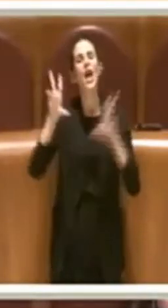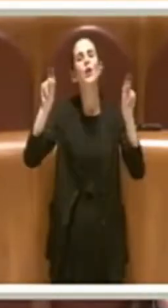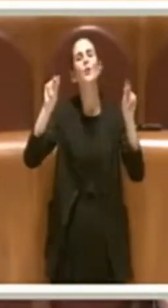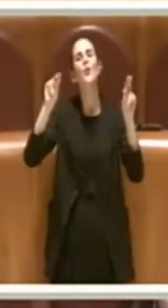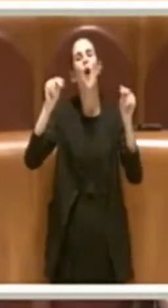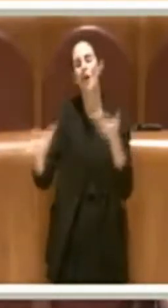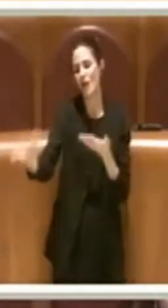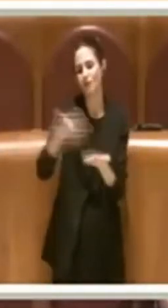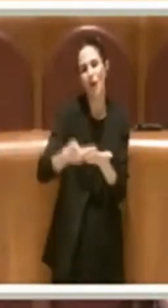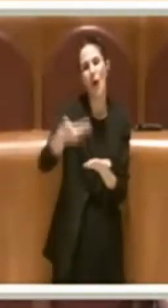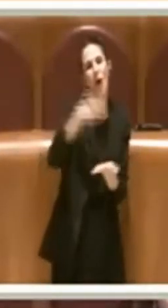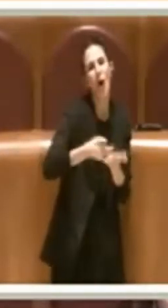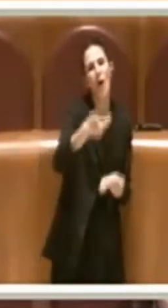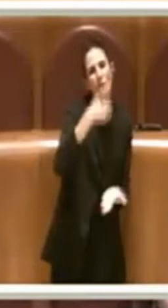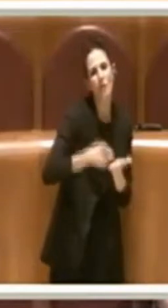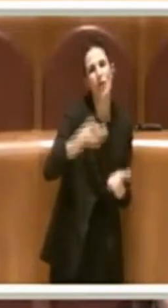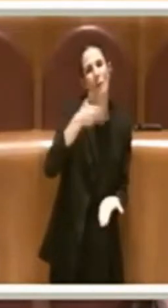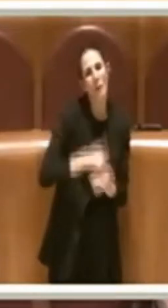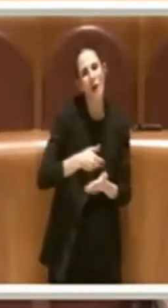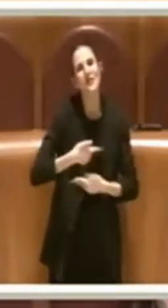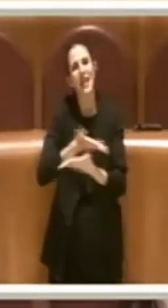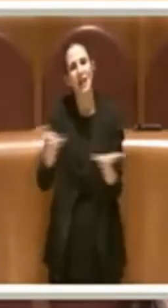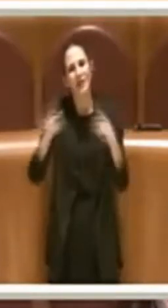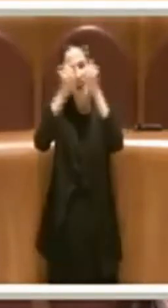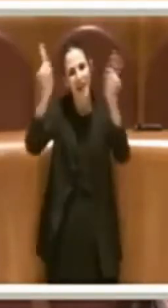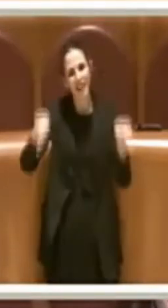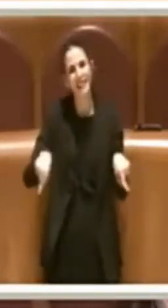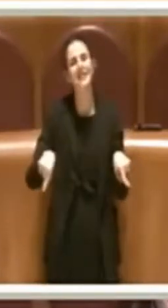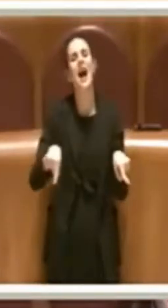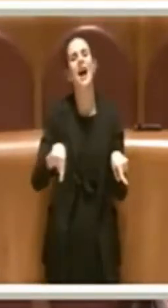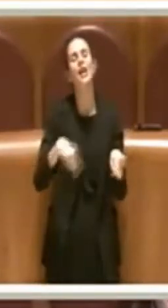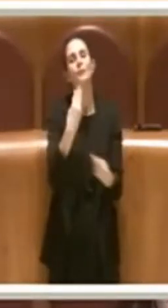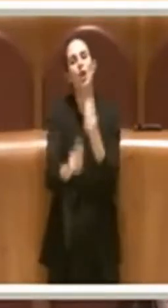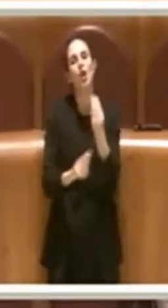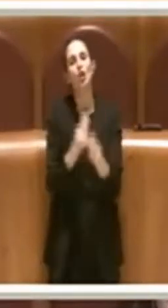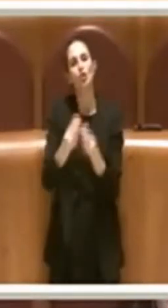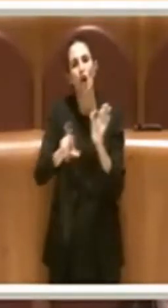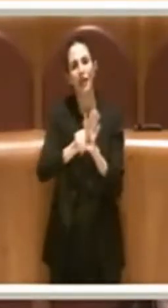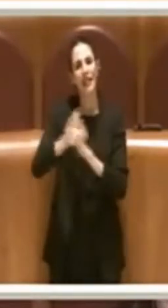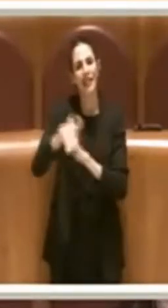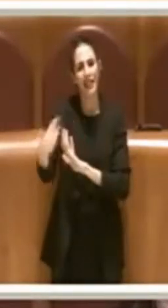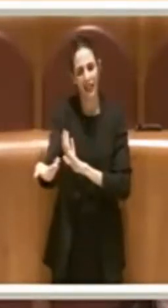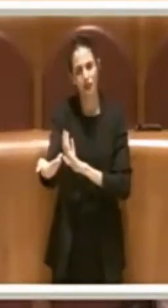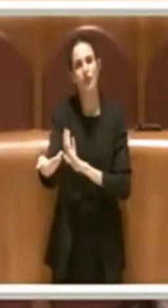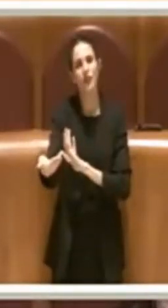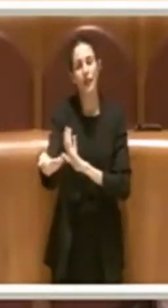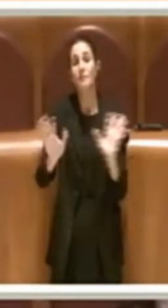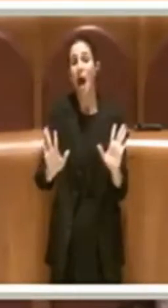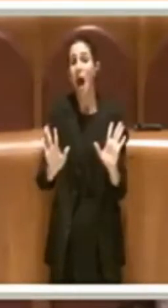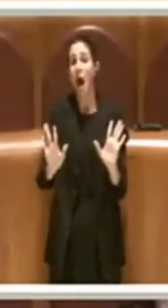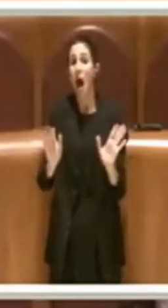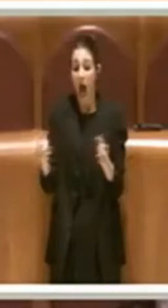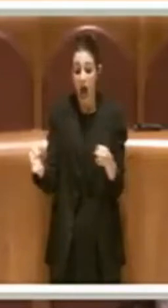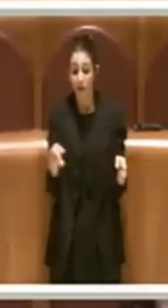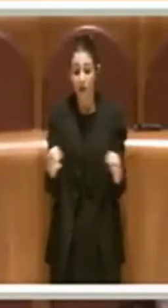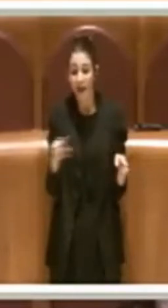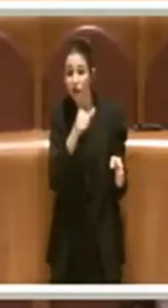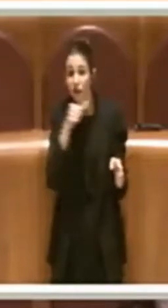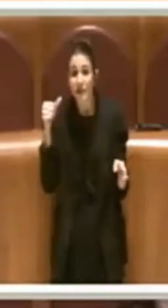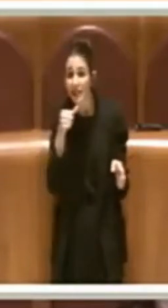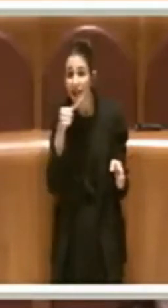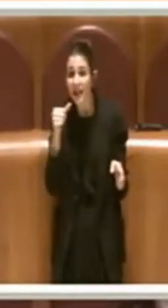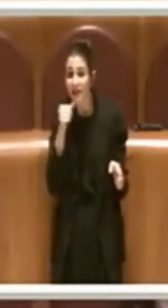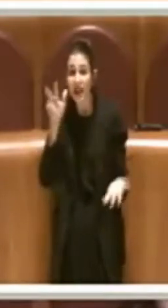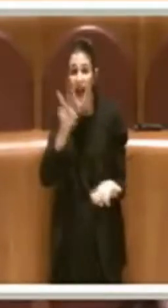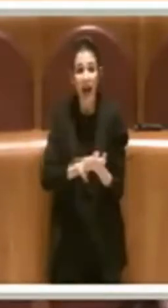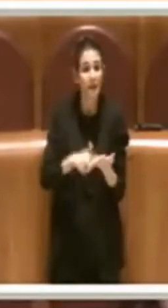autorizzazioni ad aprire attività di gioco. Non si applica per il momento in maniera retroattiva, perché ci servirebbe una legge